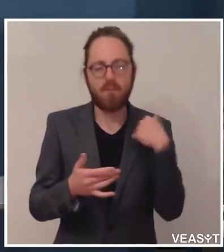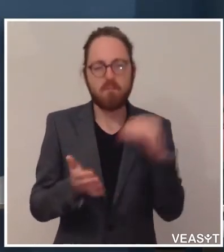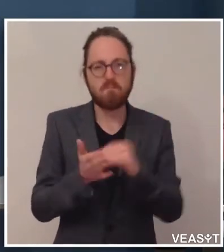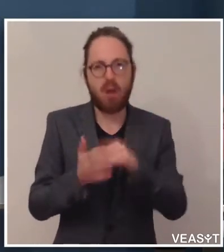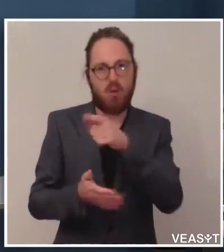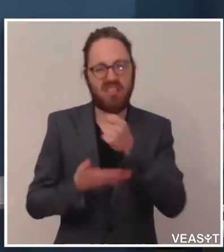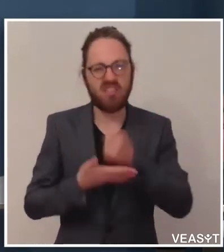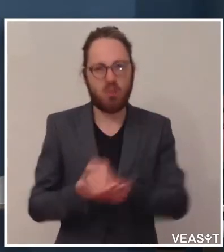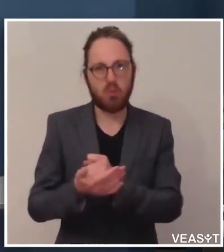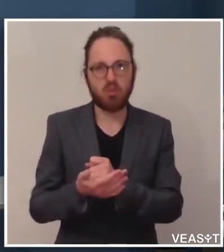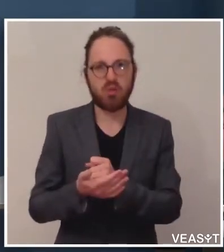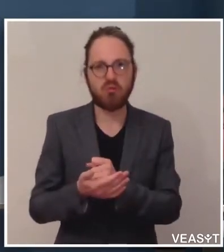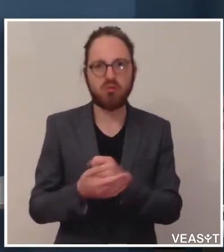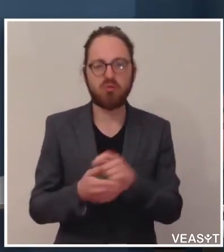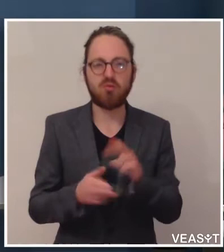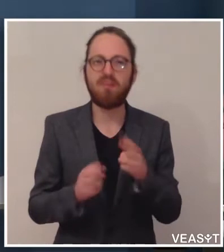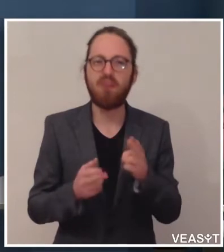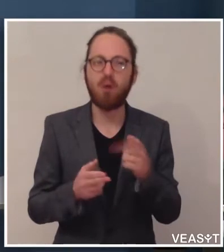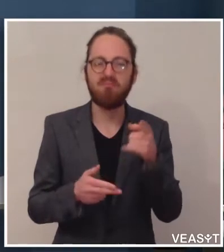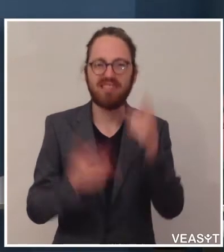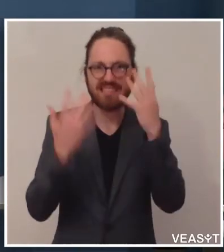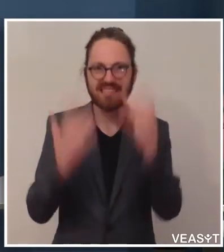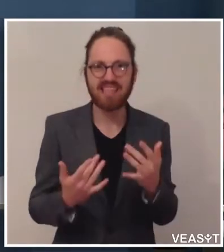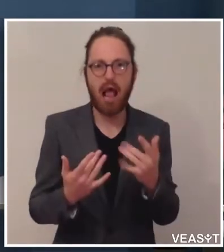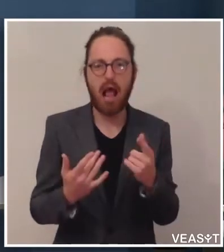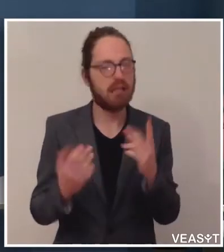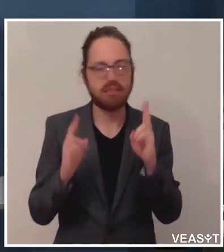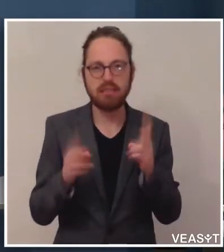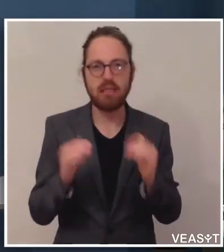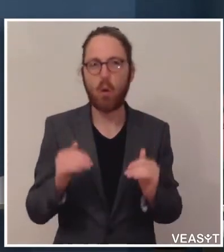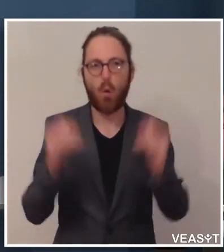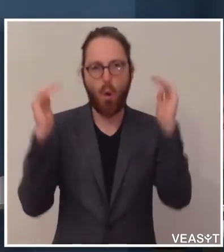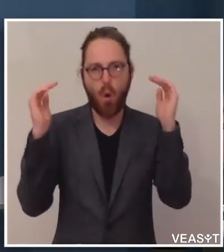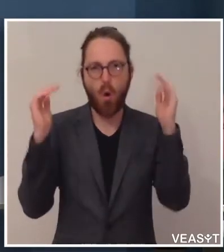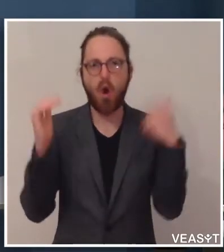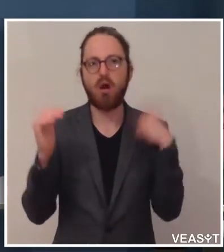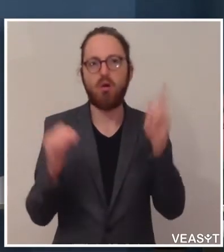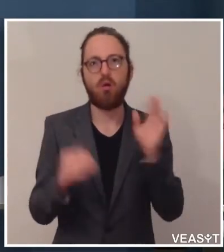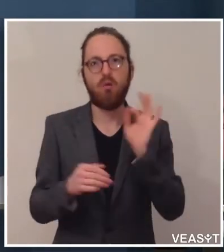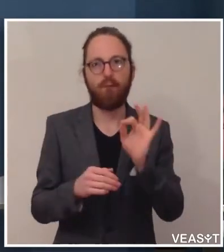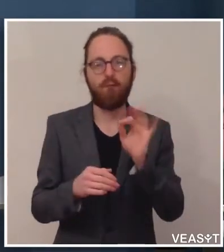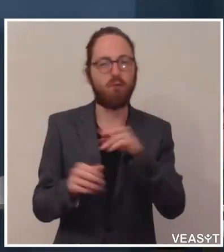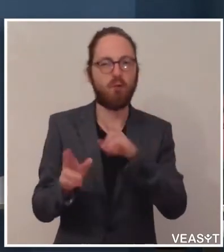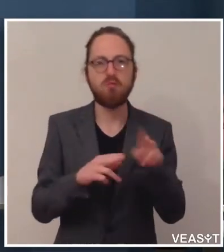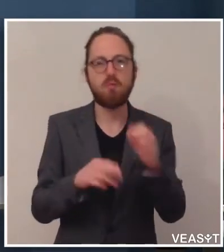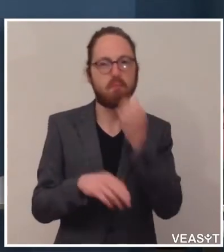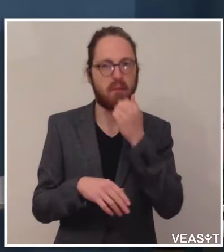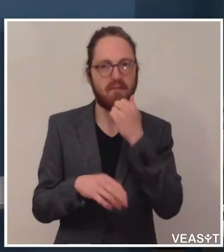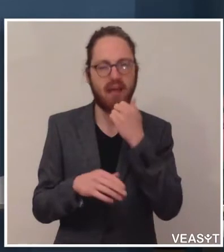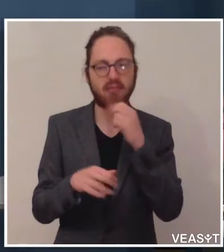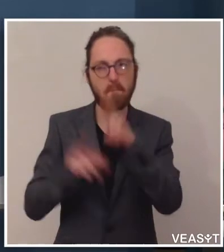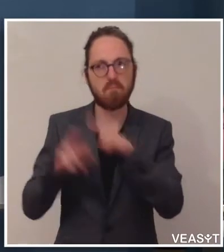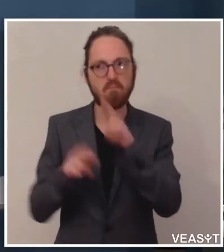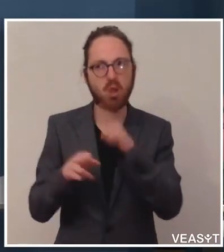weil die Zahlen dann so hohe sind, dass das allein über das bewerte Betreuungsangebot schwer zu